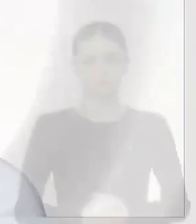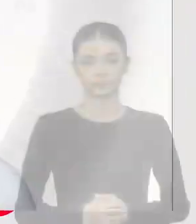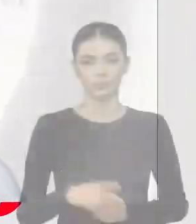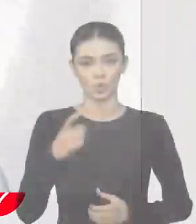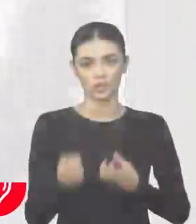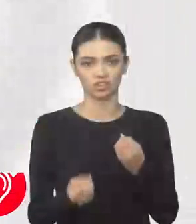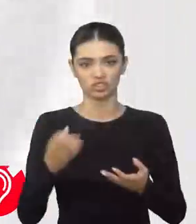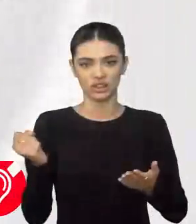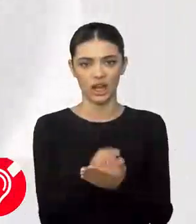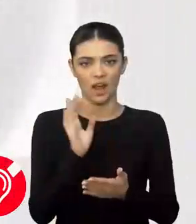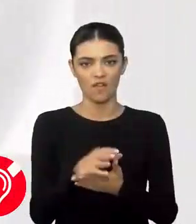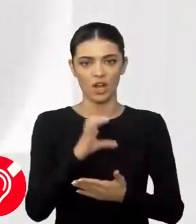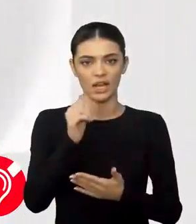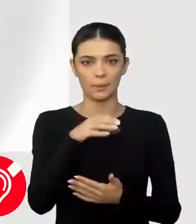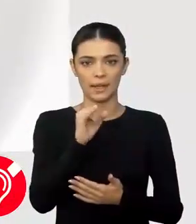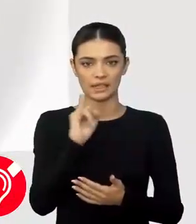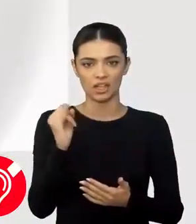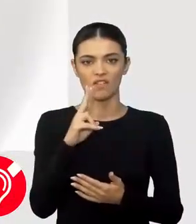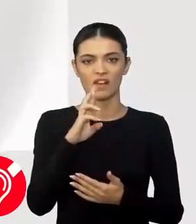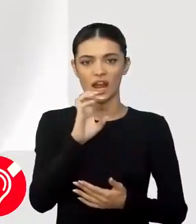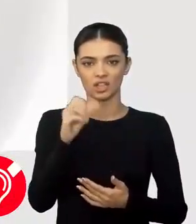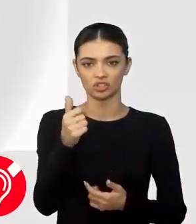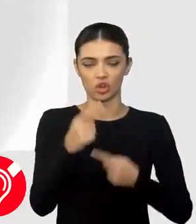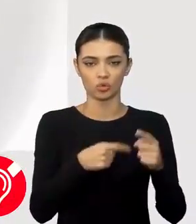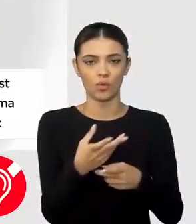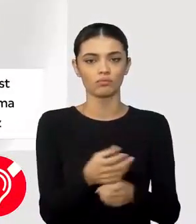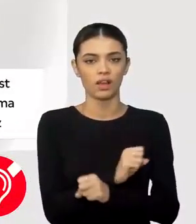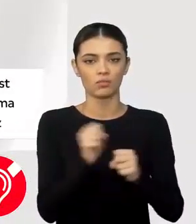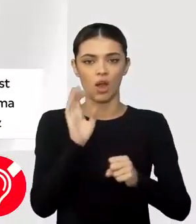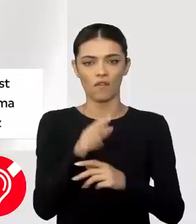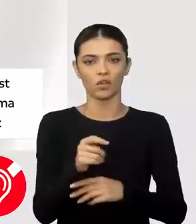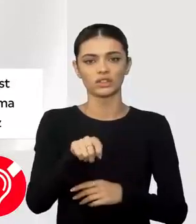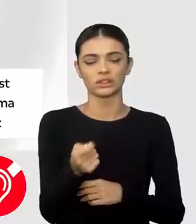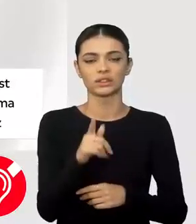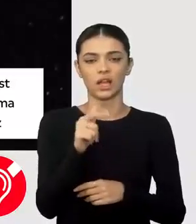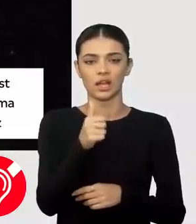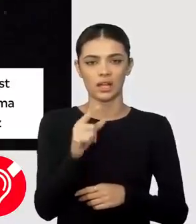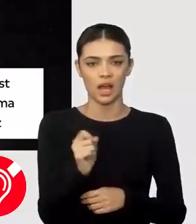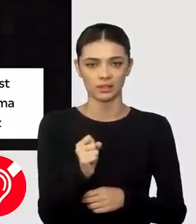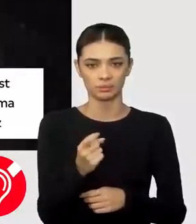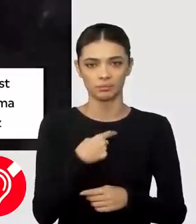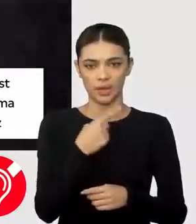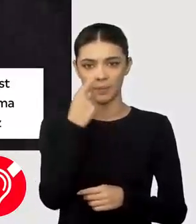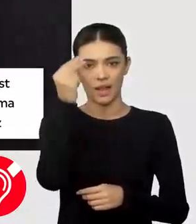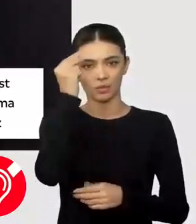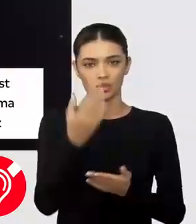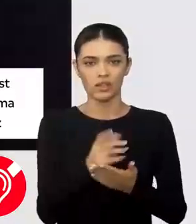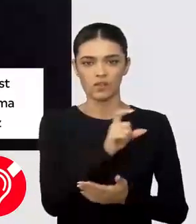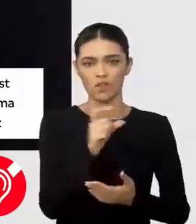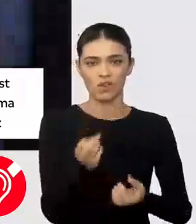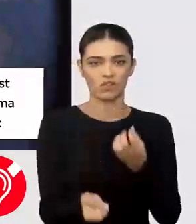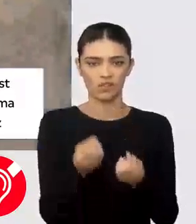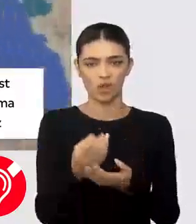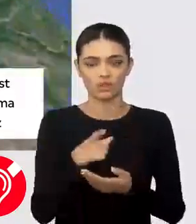Un incendiu poternic a avut loc în localitatea Călimănești din județul Vrancea după ce o explozie a avut loc la o magistrală de gaz. Din primele informații,